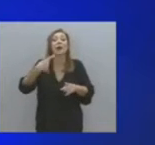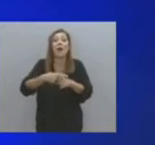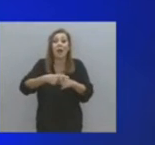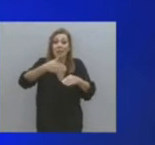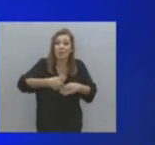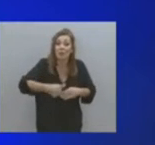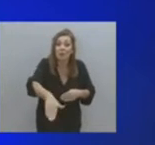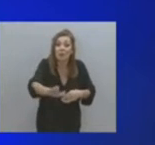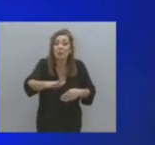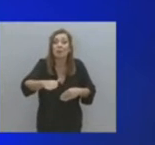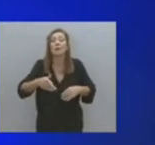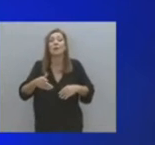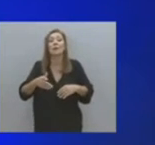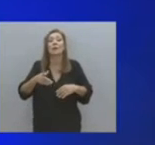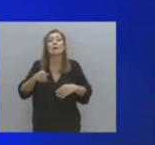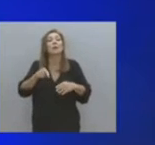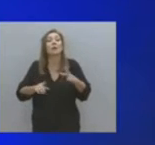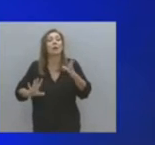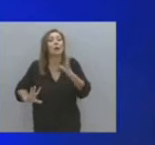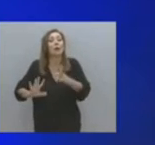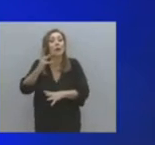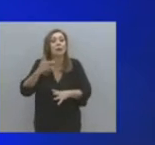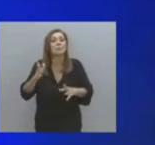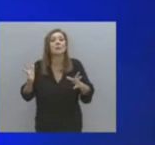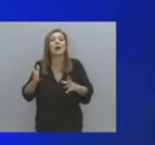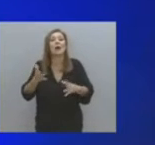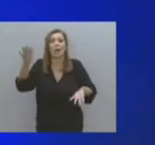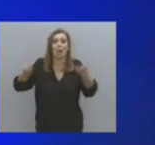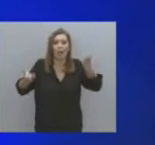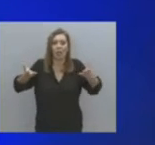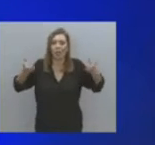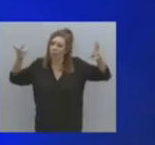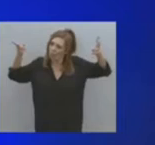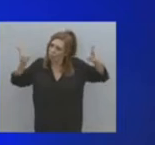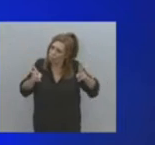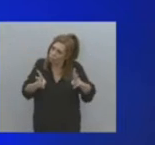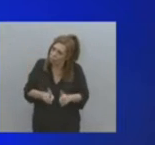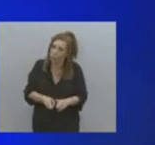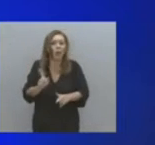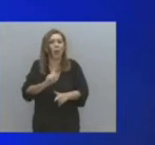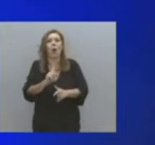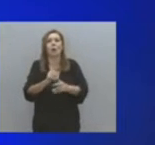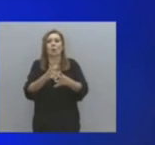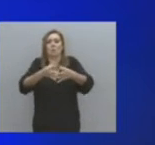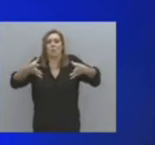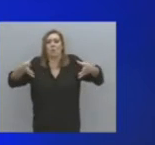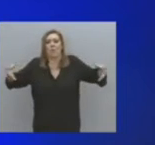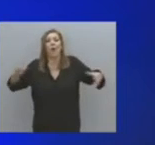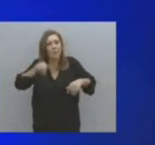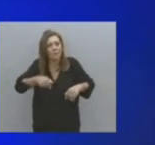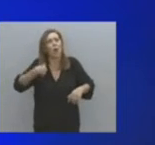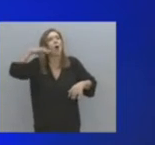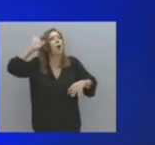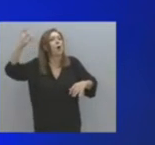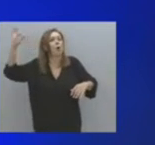είναι μια ανάπτυξη η οποία θα μειώνει στο μέτρο του δυνατού της ανισότητας και δεν θα τις διευρύνει. Και πιστεύω ότι σε αυτόν τον